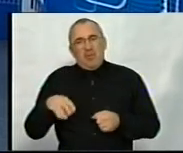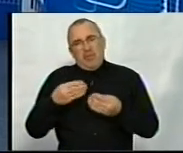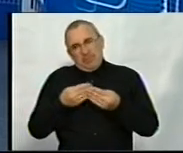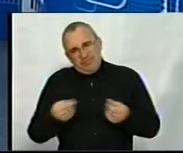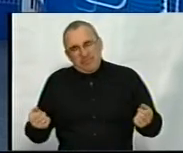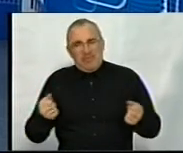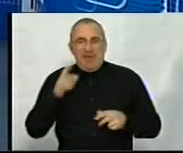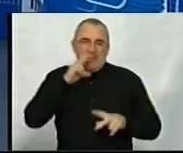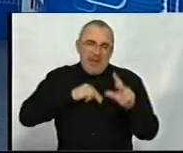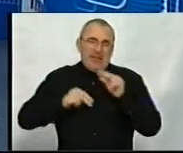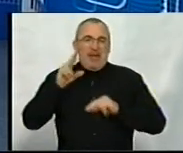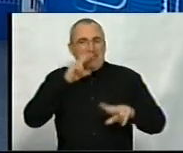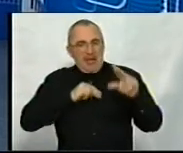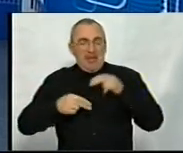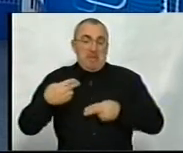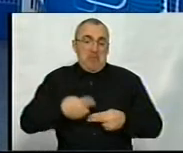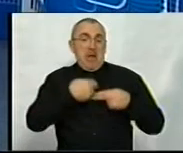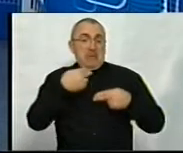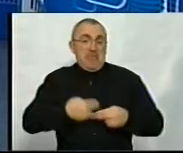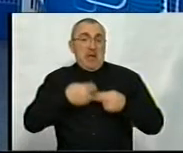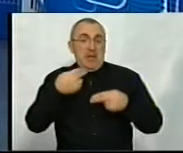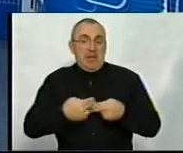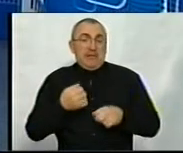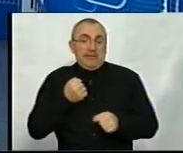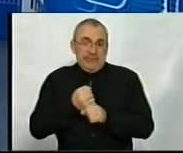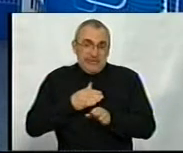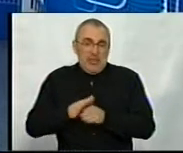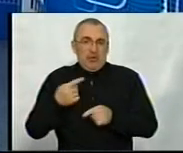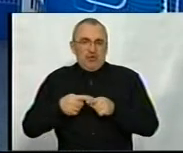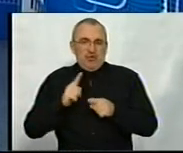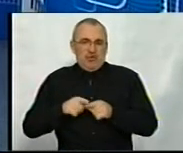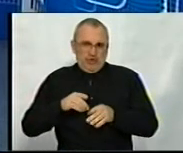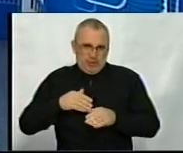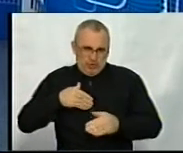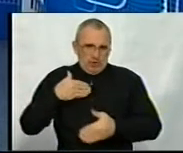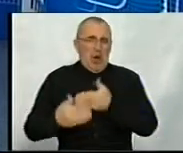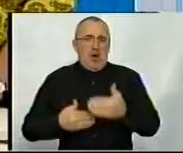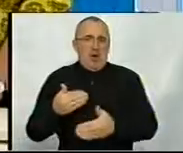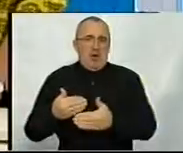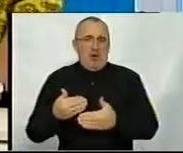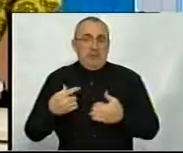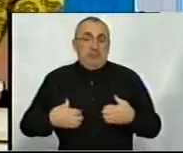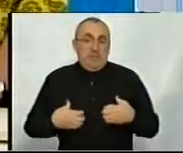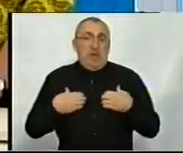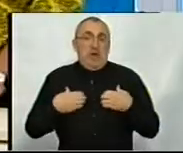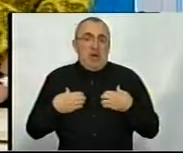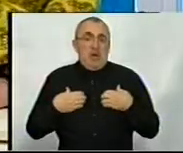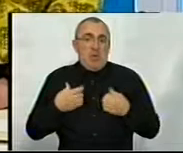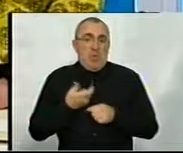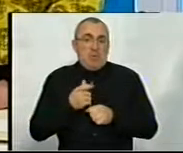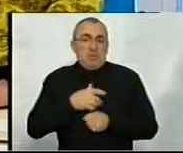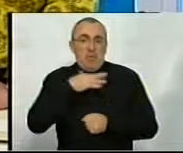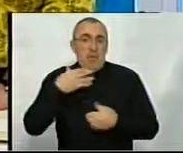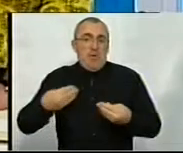вот, надежда, вот, вот, она мешала мені зробити цей шаг, да, тому що страх, ще страх дуже багато